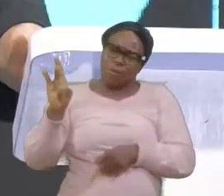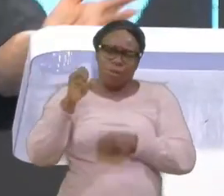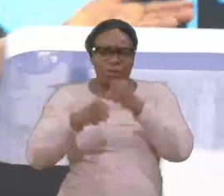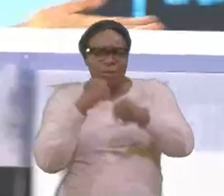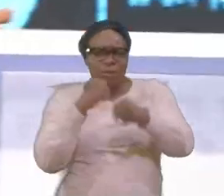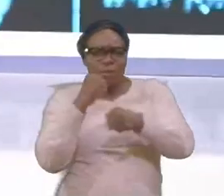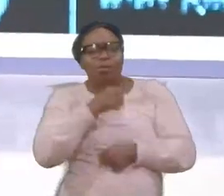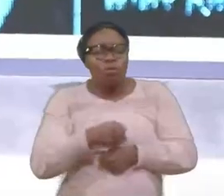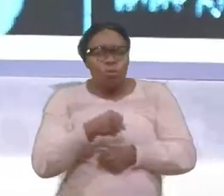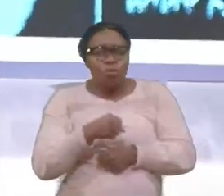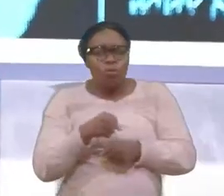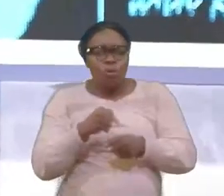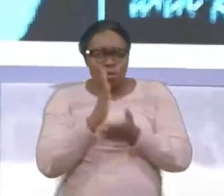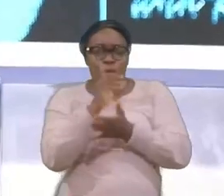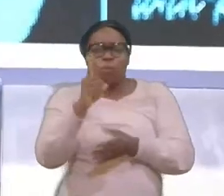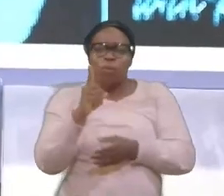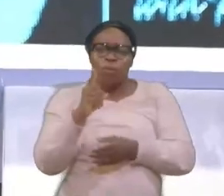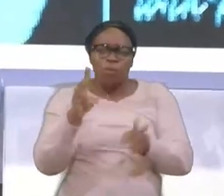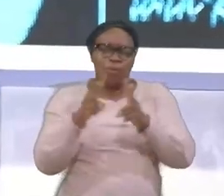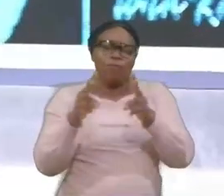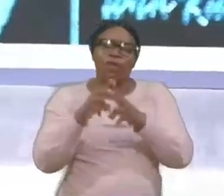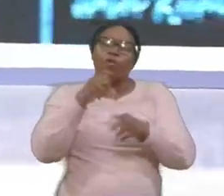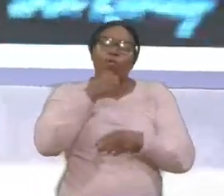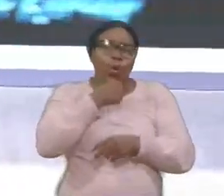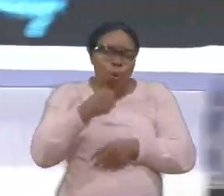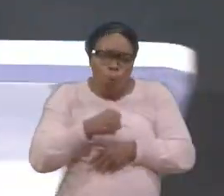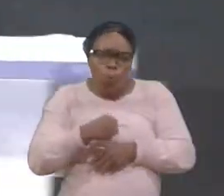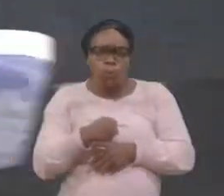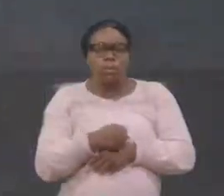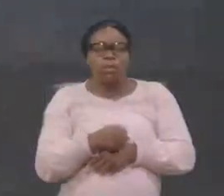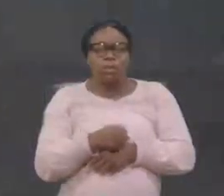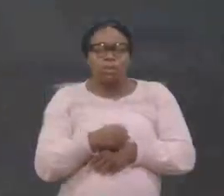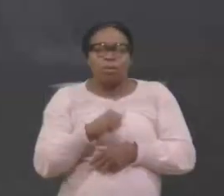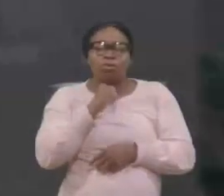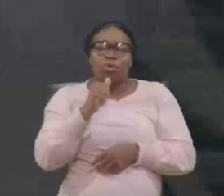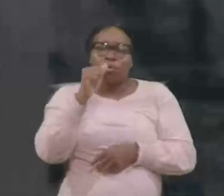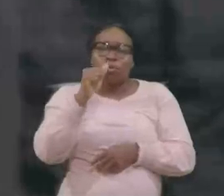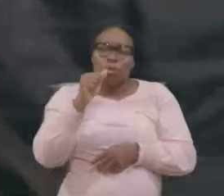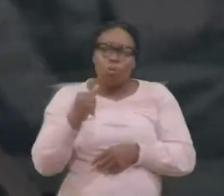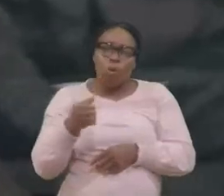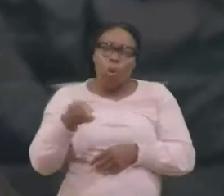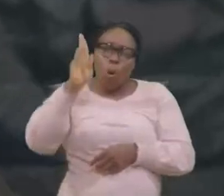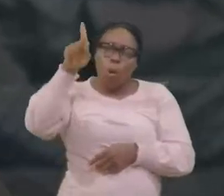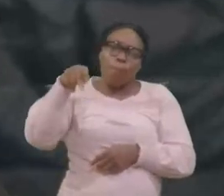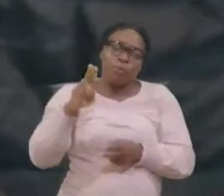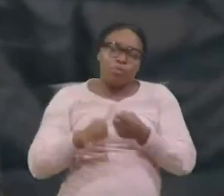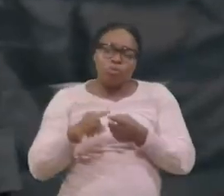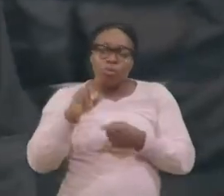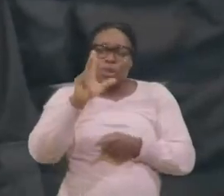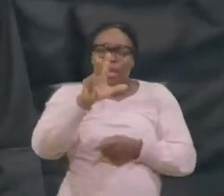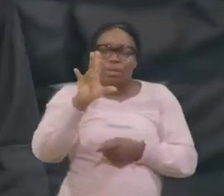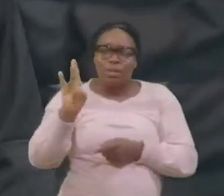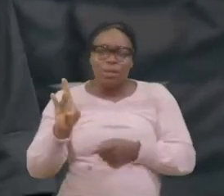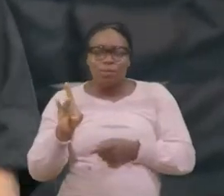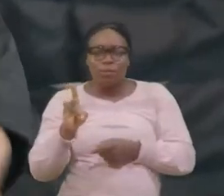vieux, Il n'a même pas encore 37 ans, Et il ressemble, marche, Comme un homme